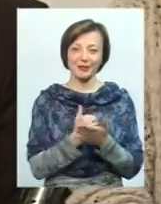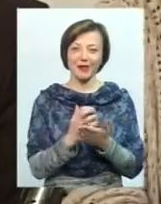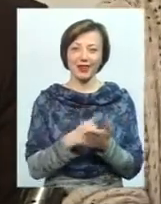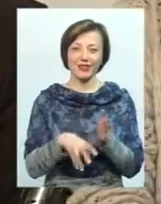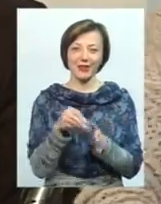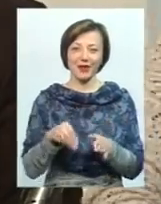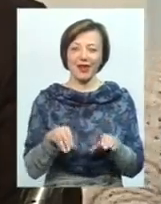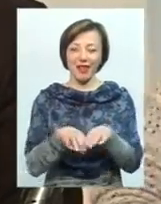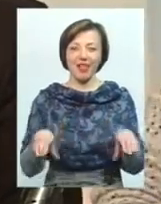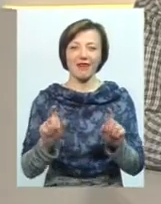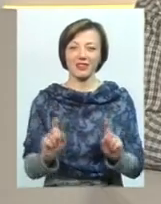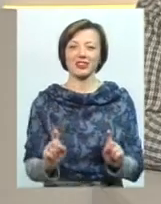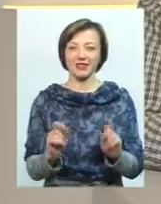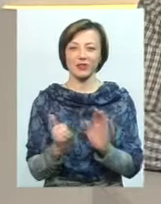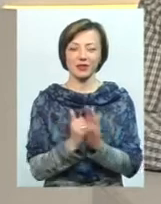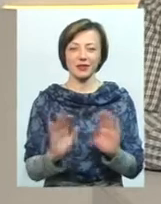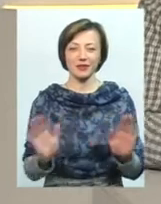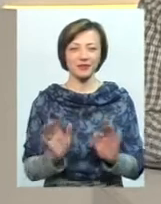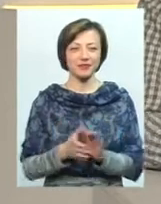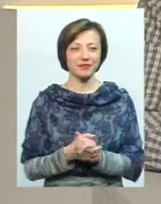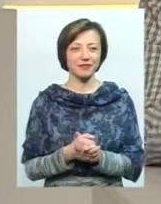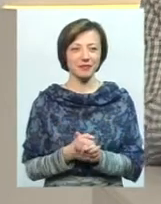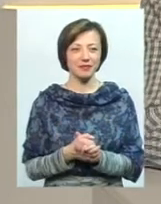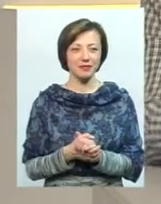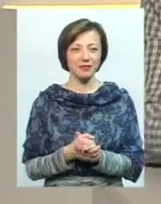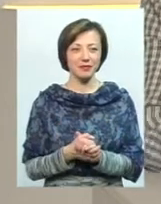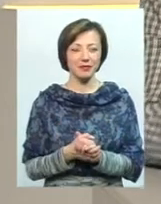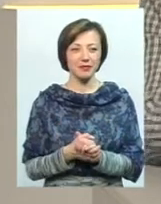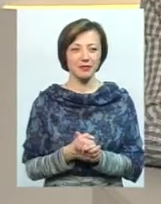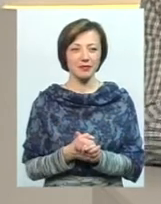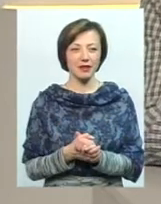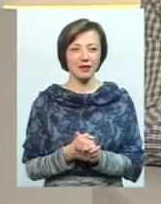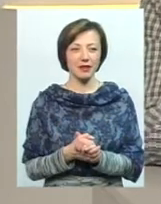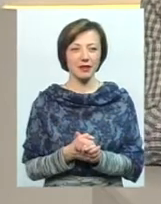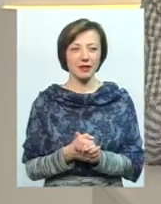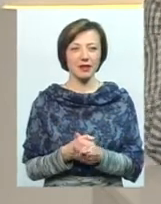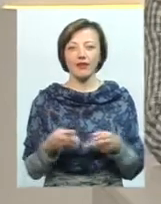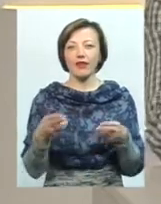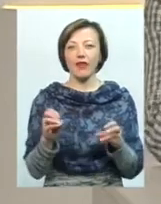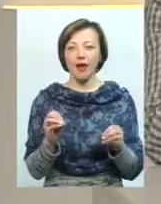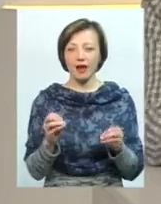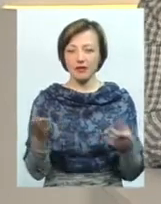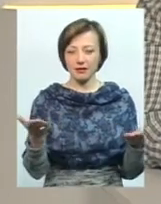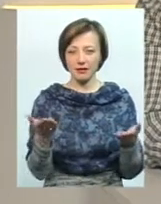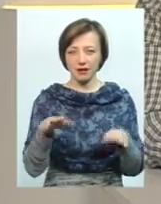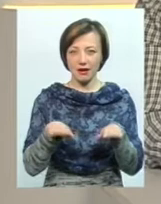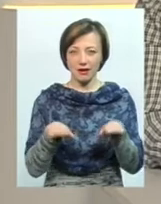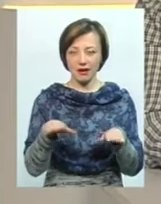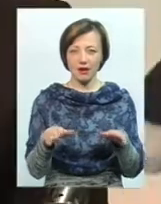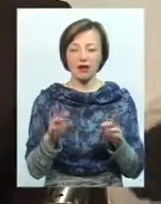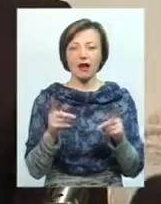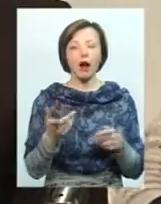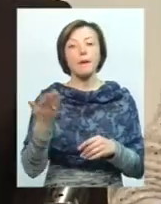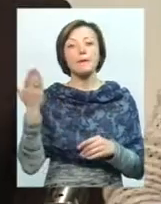Лавочки не ставить. Але разом тим, то якось так, де там вижаєш, і як її потрібно пройти? Ні, це правда, але